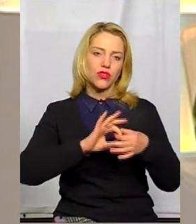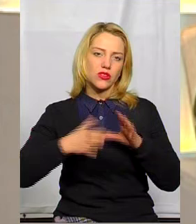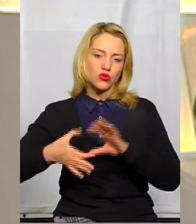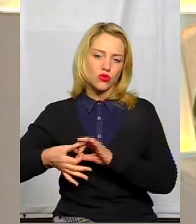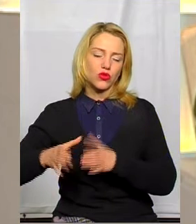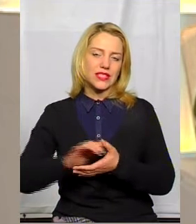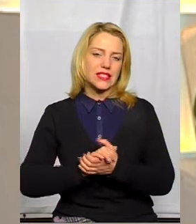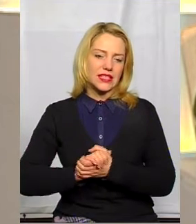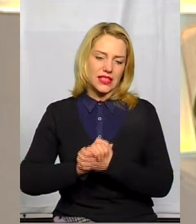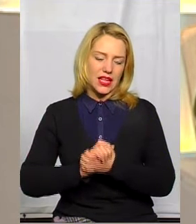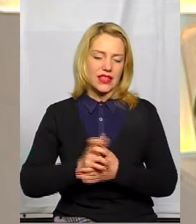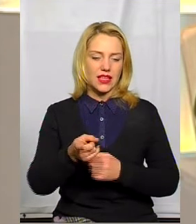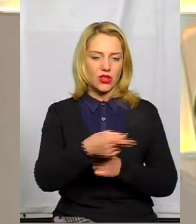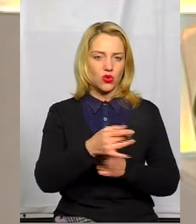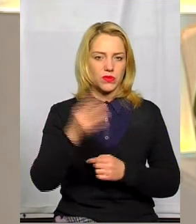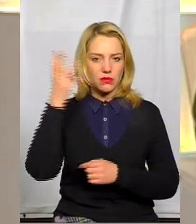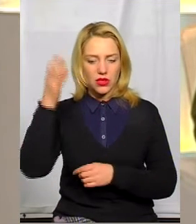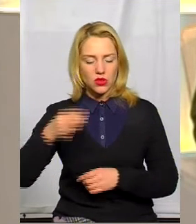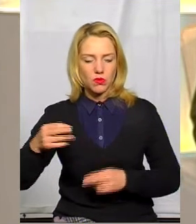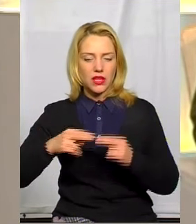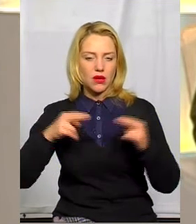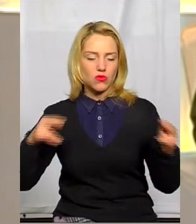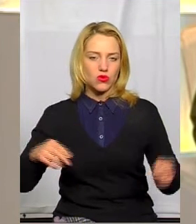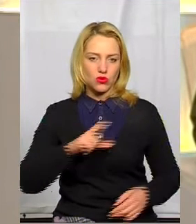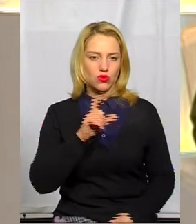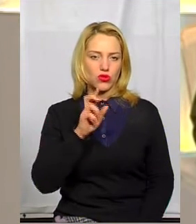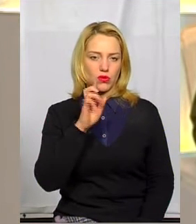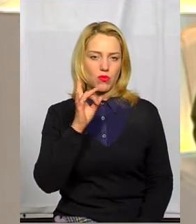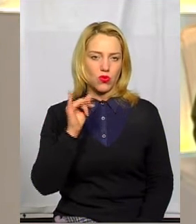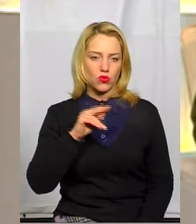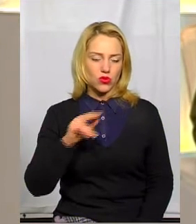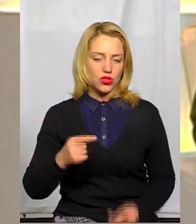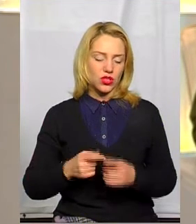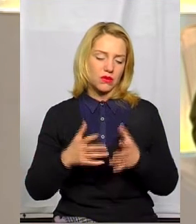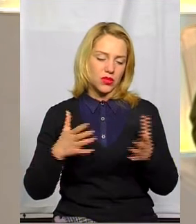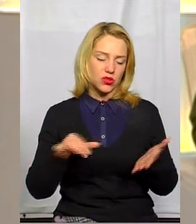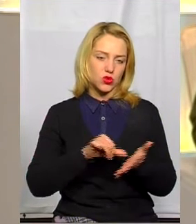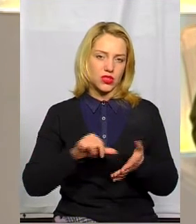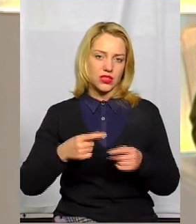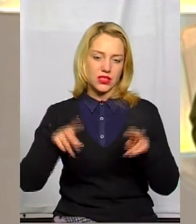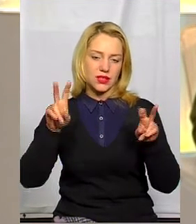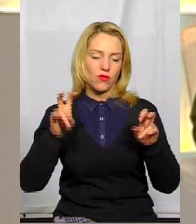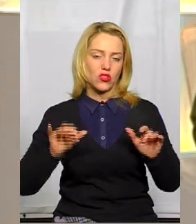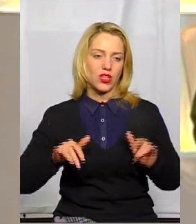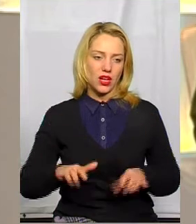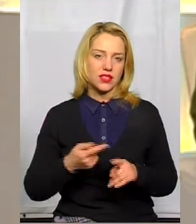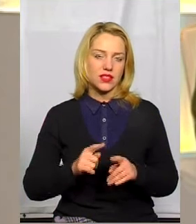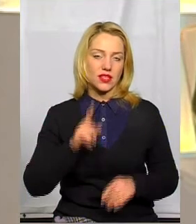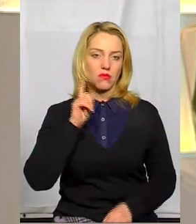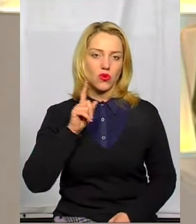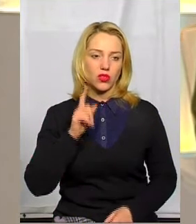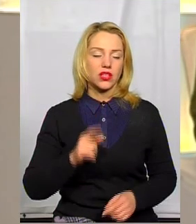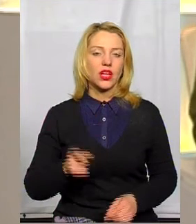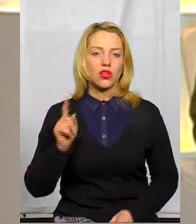Тернопільської областей на мосту через Бруч. І переважна більшість учасників цих символічних акцій – це молодь.